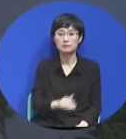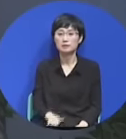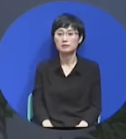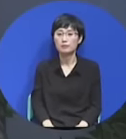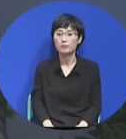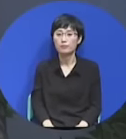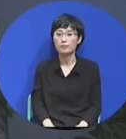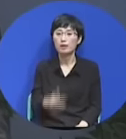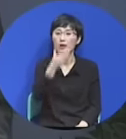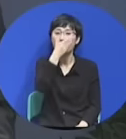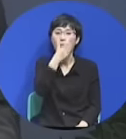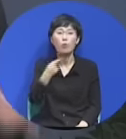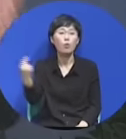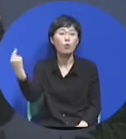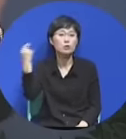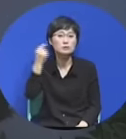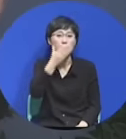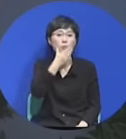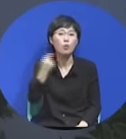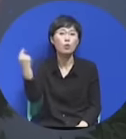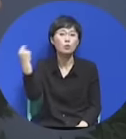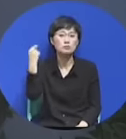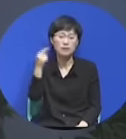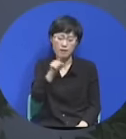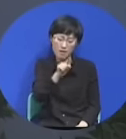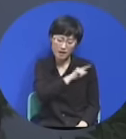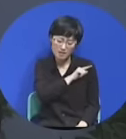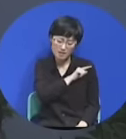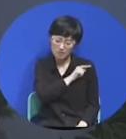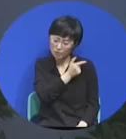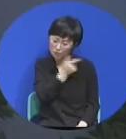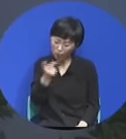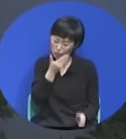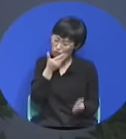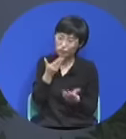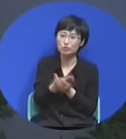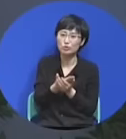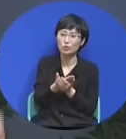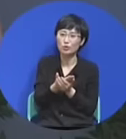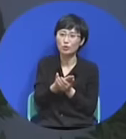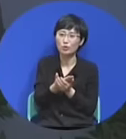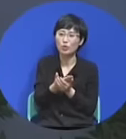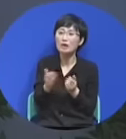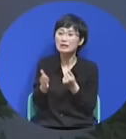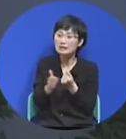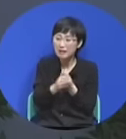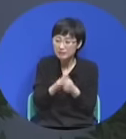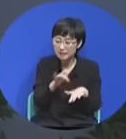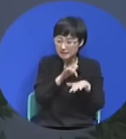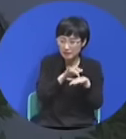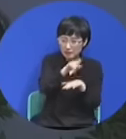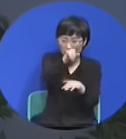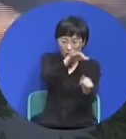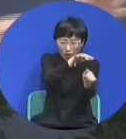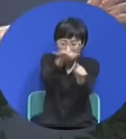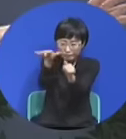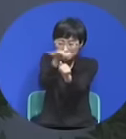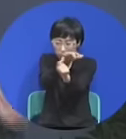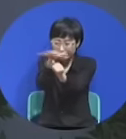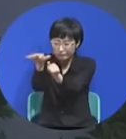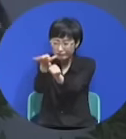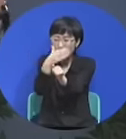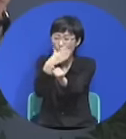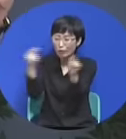복음은 가장 중요한 것이기 때문에 사단이 여러분 귀와 눈과 생각을 어둡게 해서 멸망 속으로